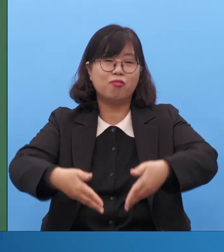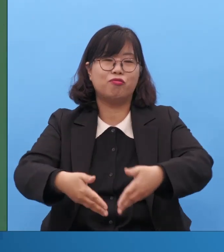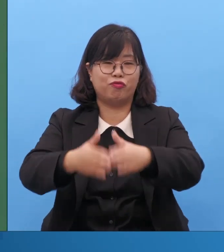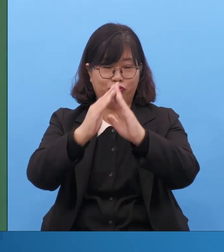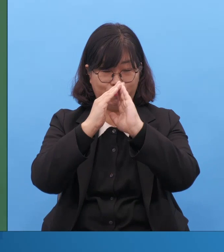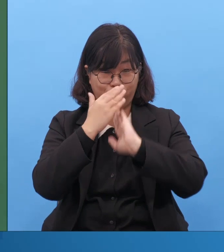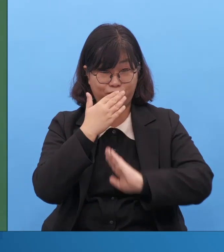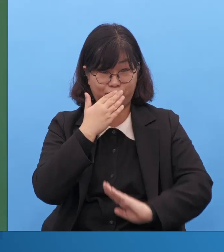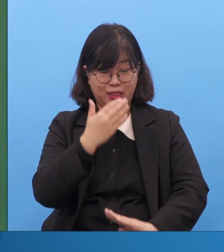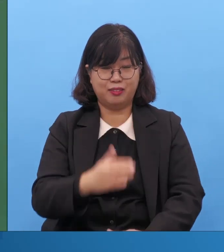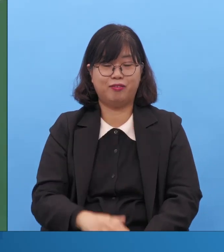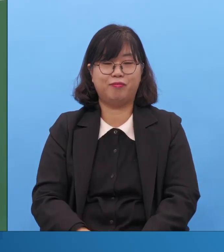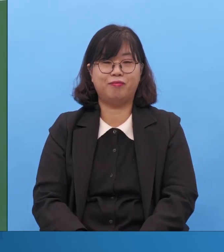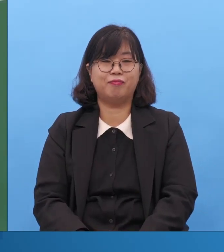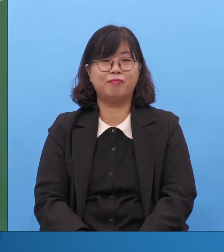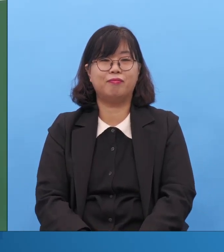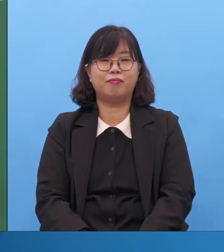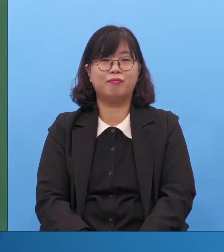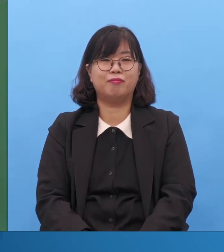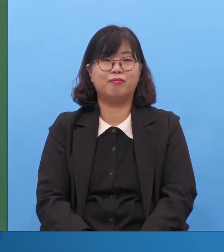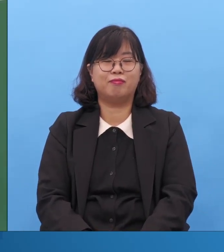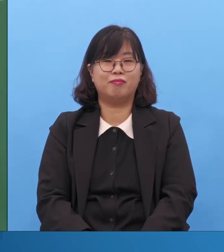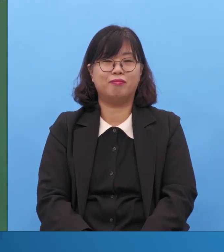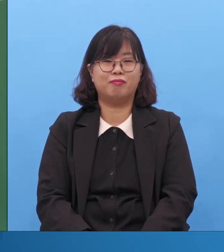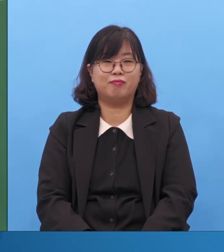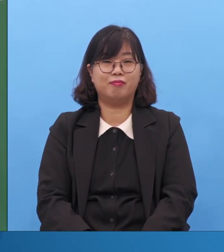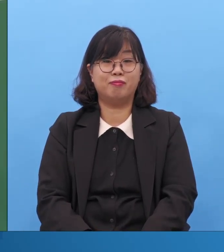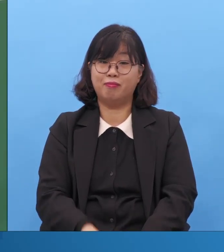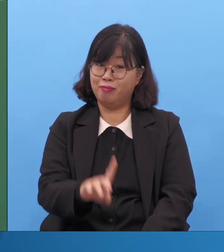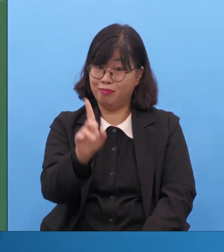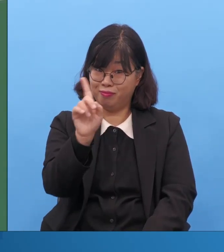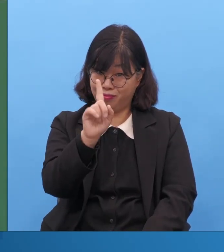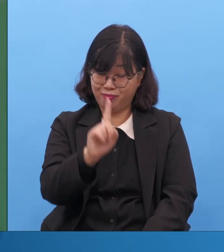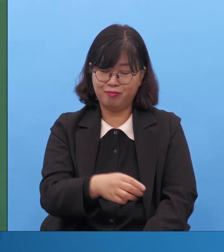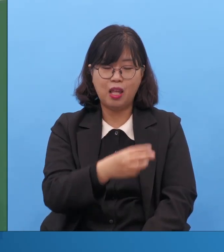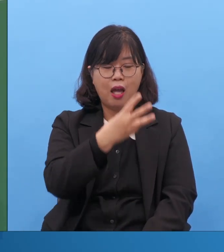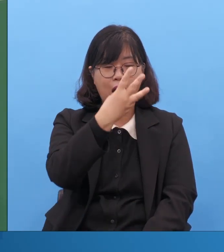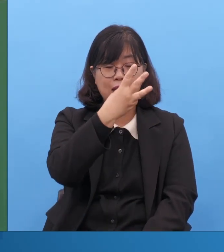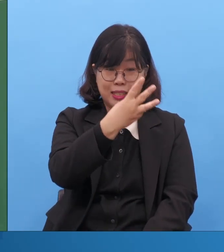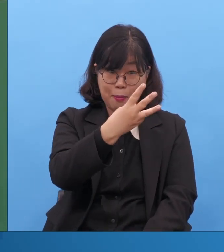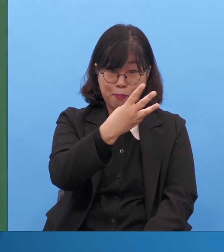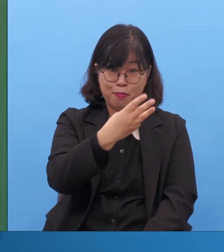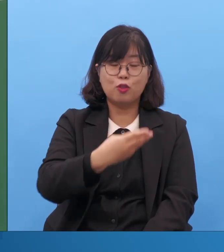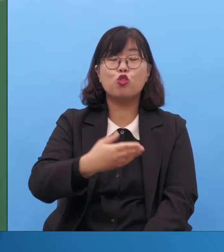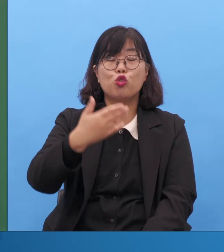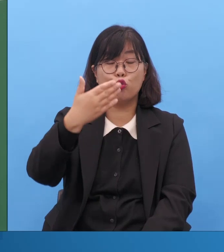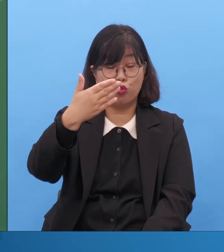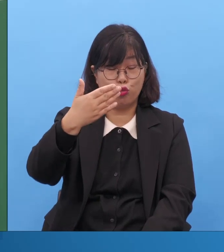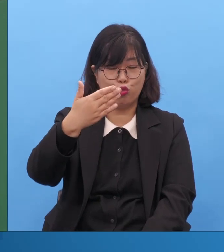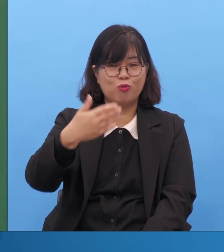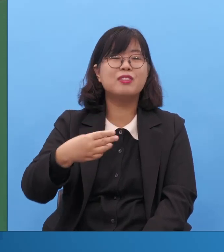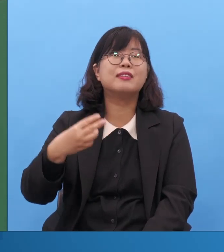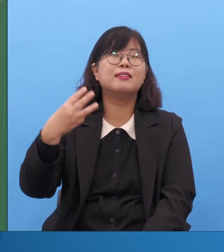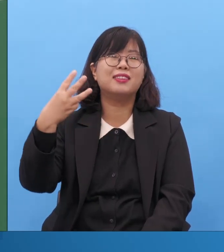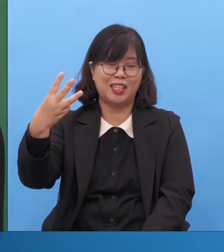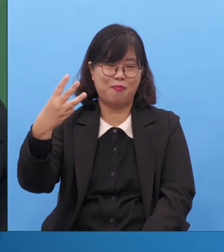그게 뭡니까? 바로 나에게 3, 3의 능력이 임하는 거죠